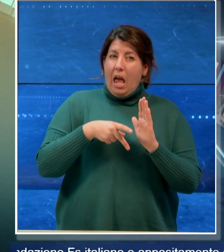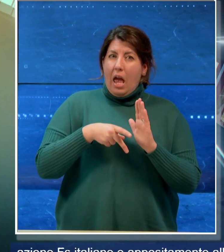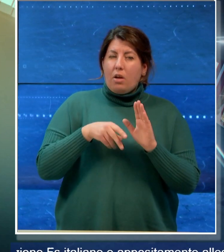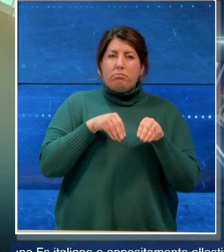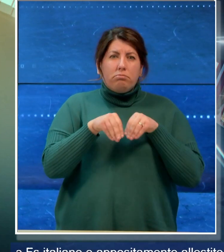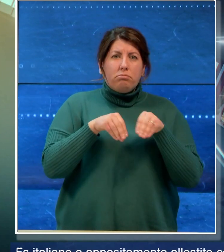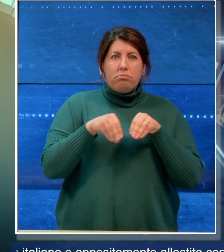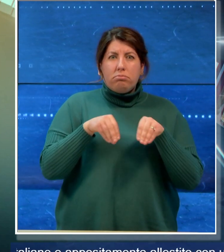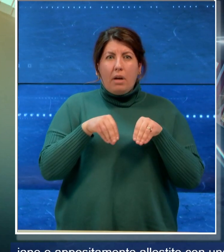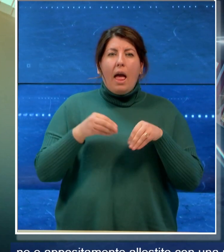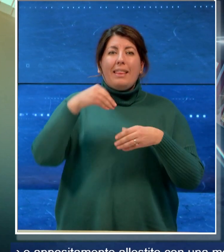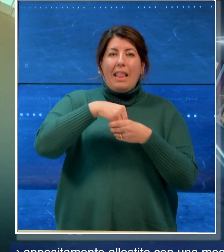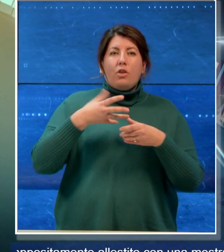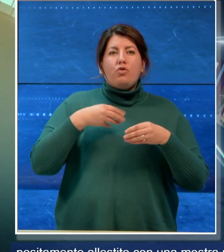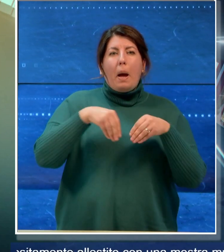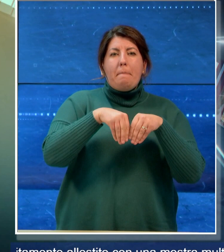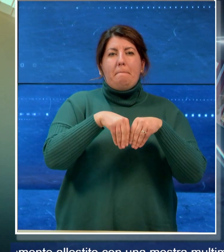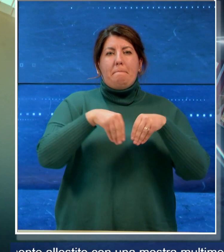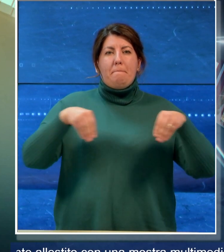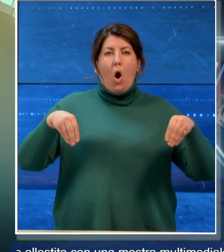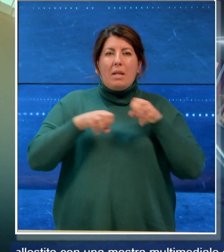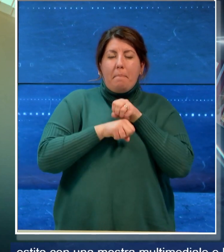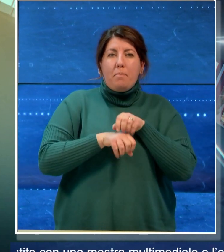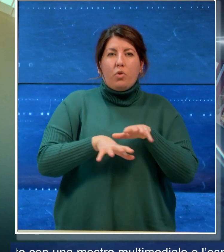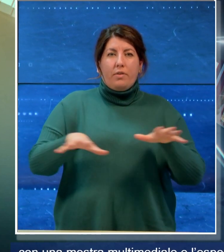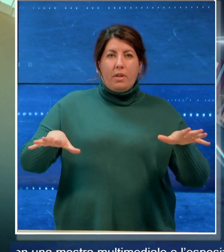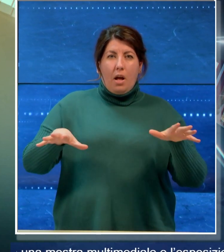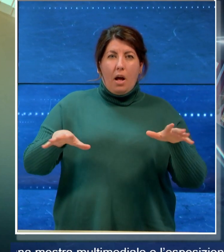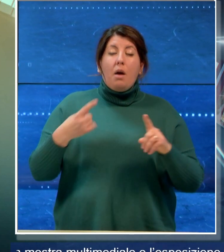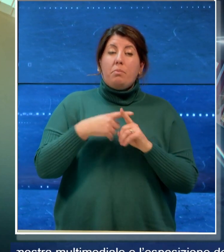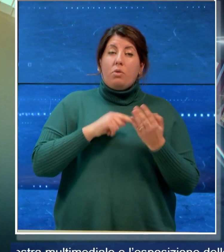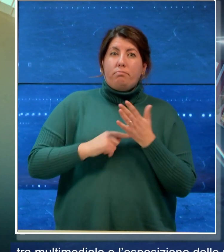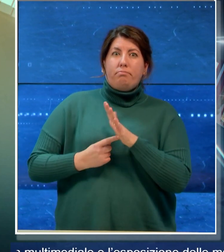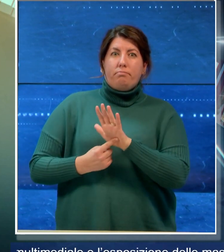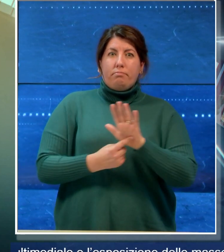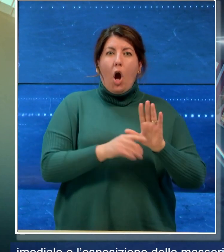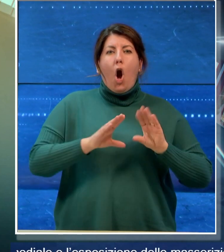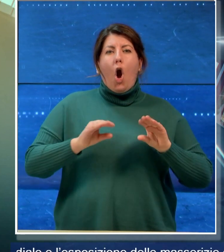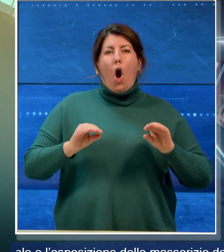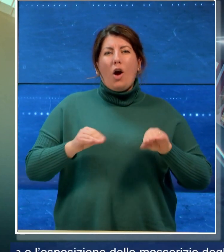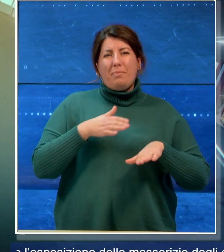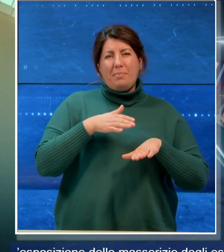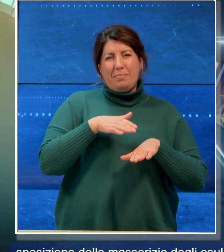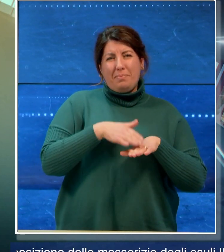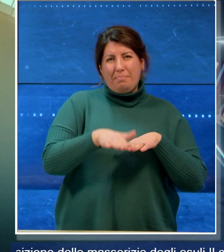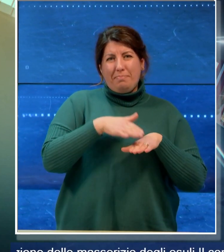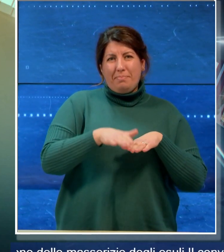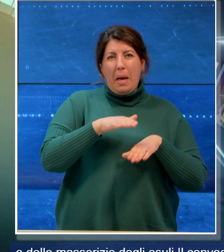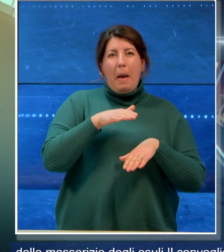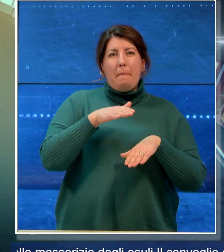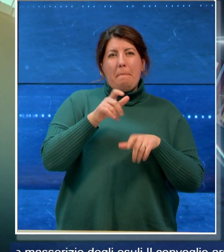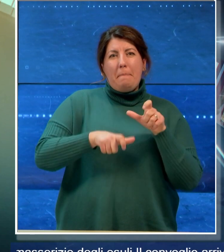una mostra multimediale e l'esposizione delle masserizie degli esuli il